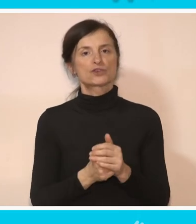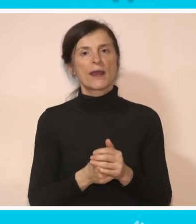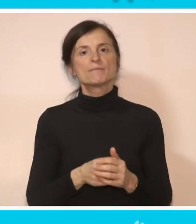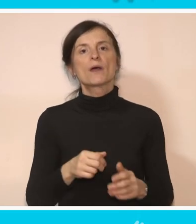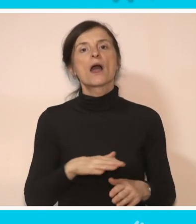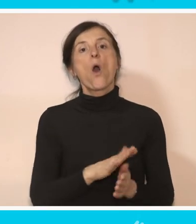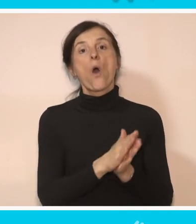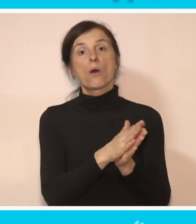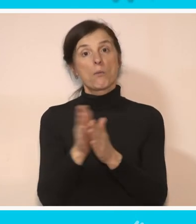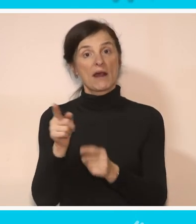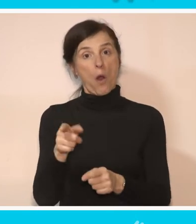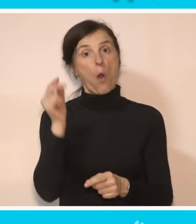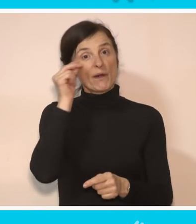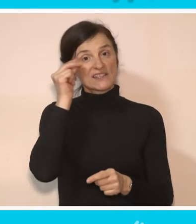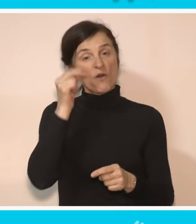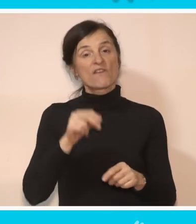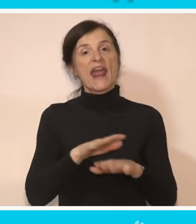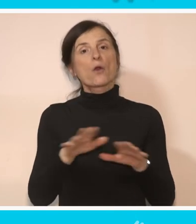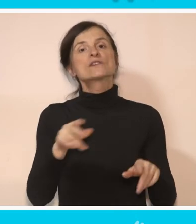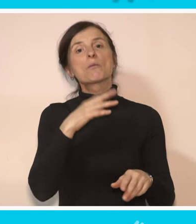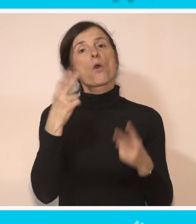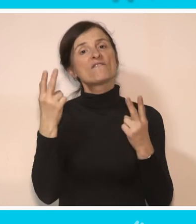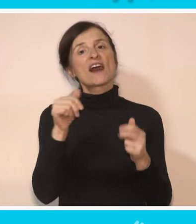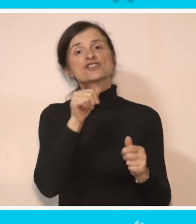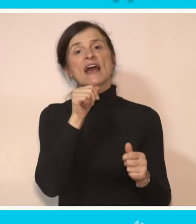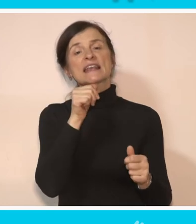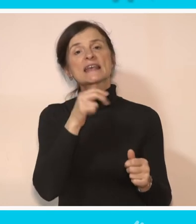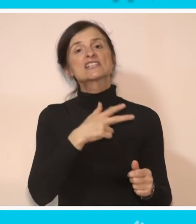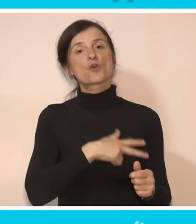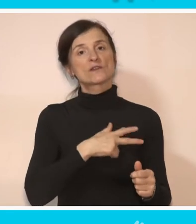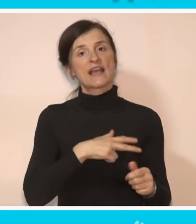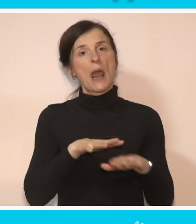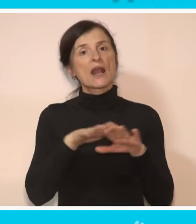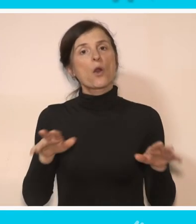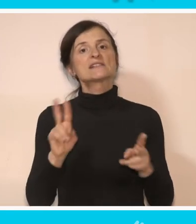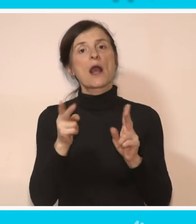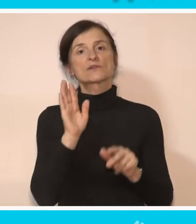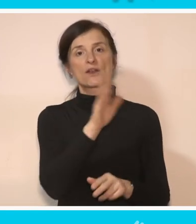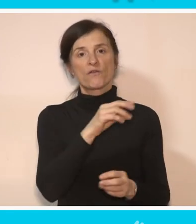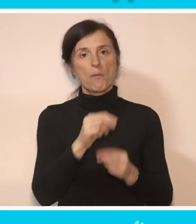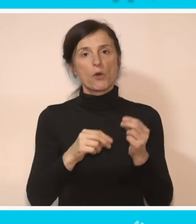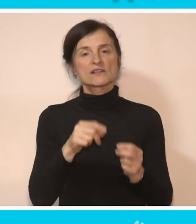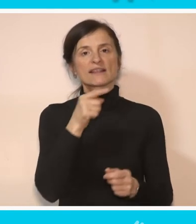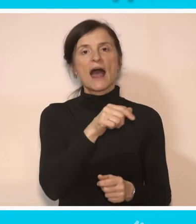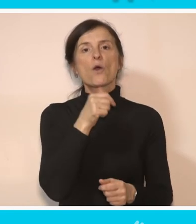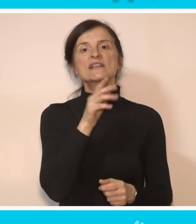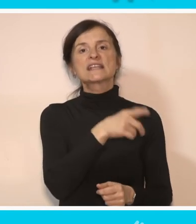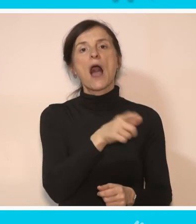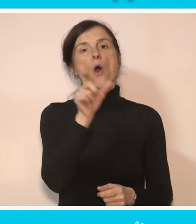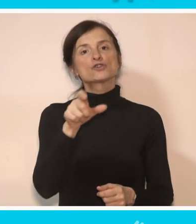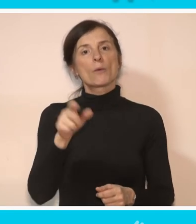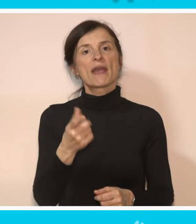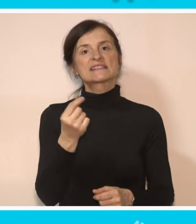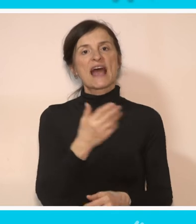Osim obrazovne, izuzetno je važna i socijalna inkluzija, kako za njihove porodice, tako za